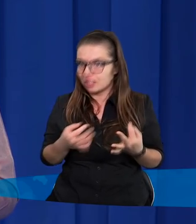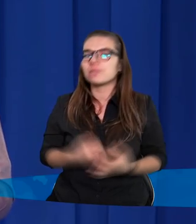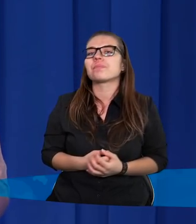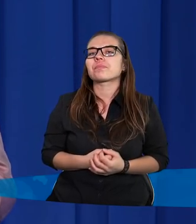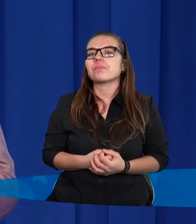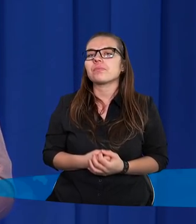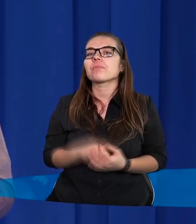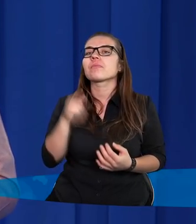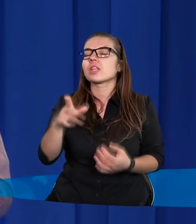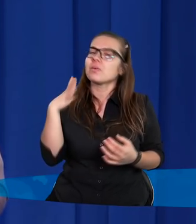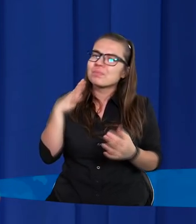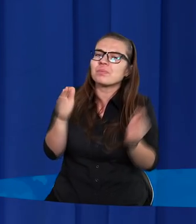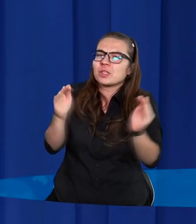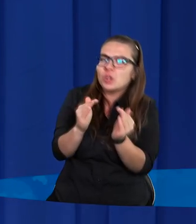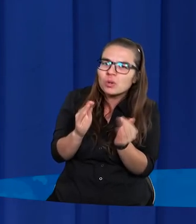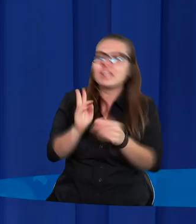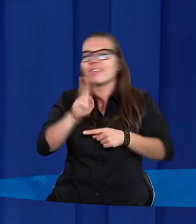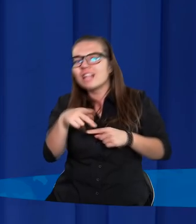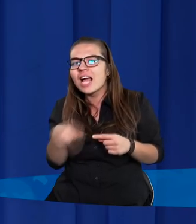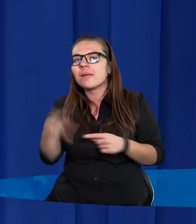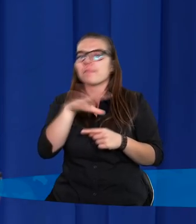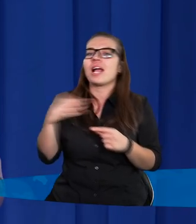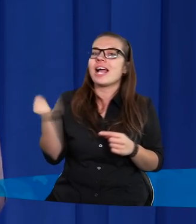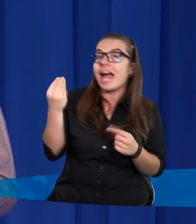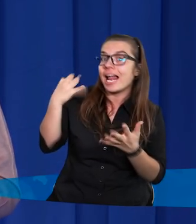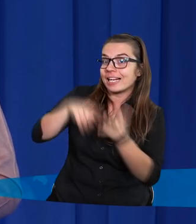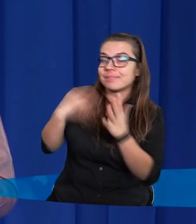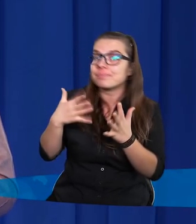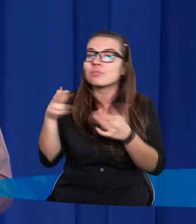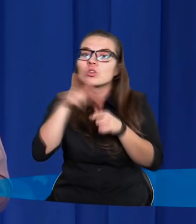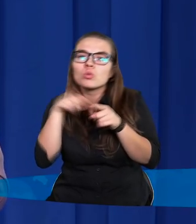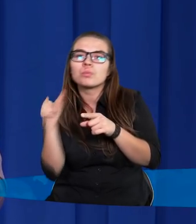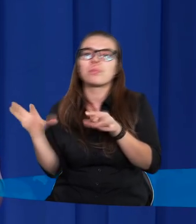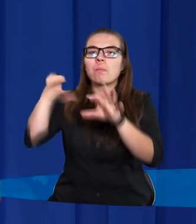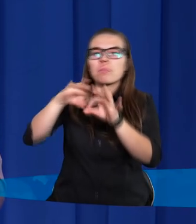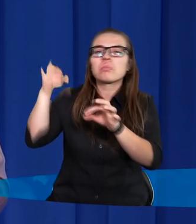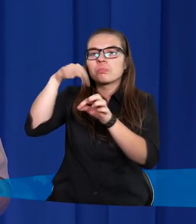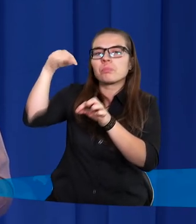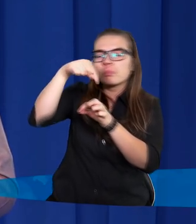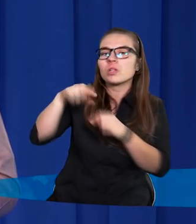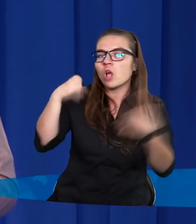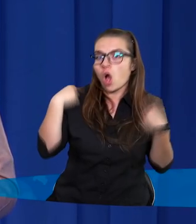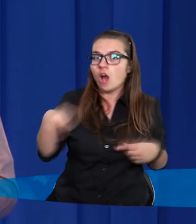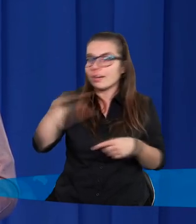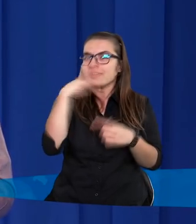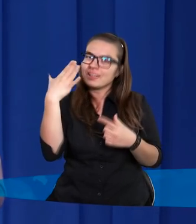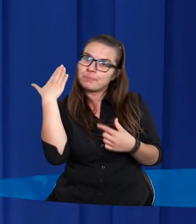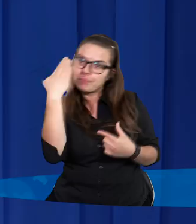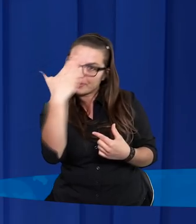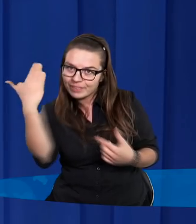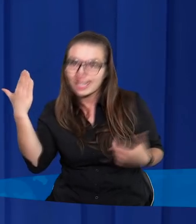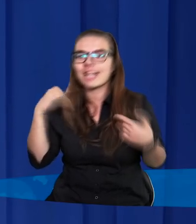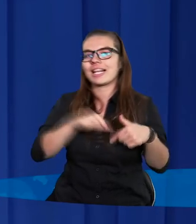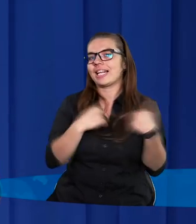To był mój krótki wstęp. Jeszcze raz z tych, którzy się dołączyli. Chcę bardzo serdecznie przywitać,